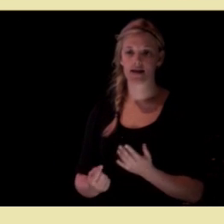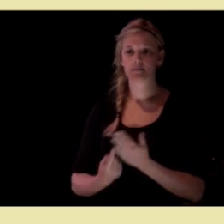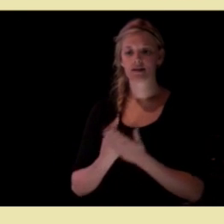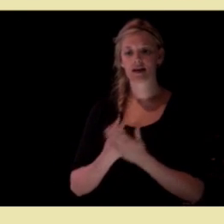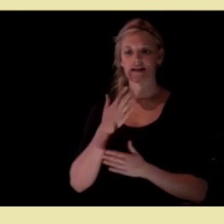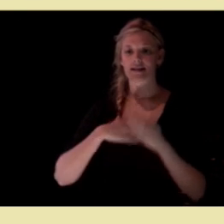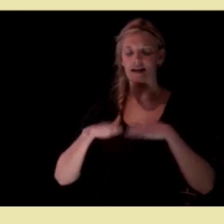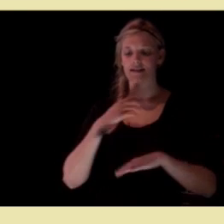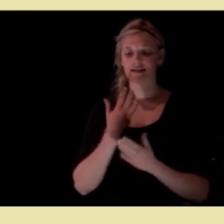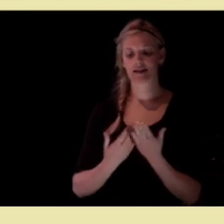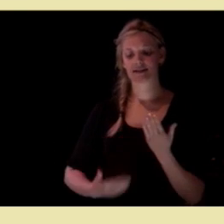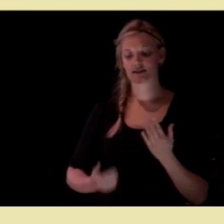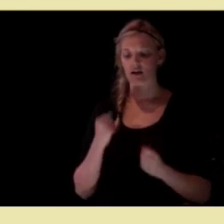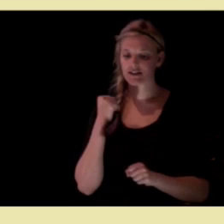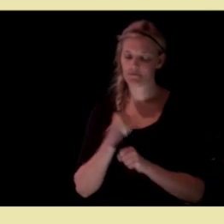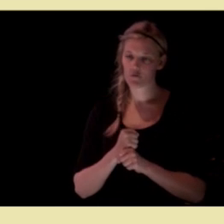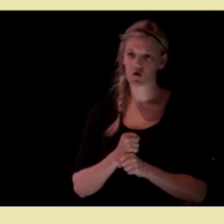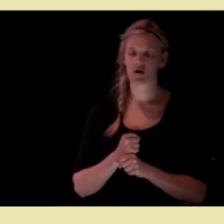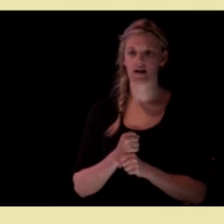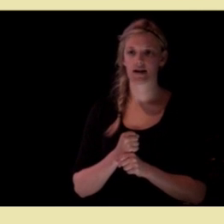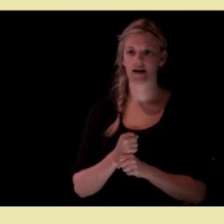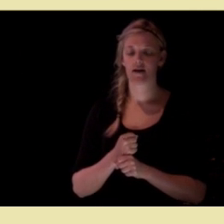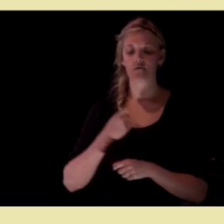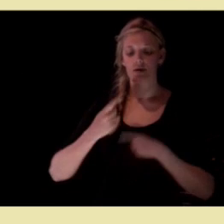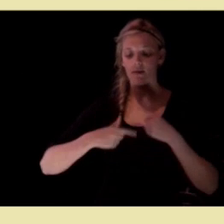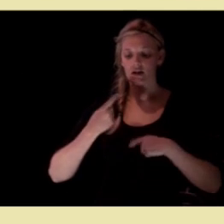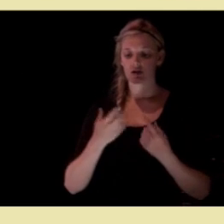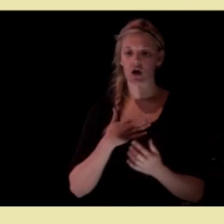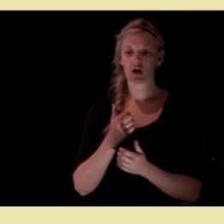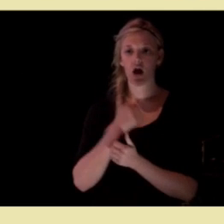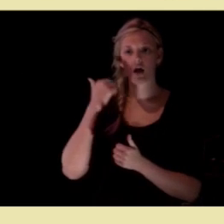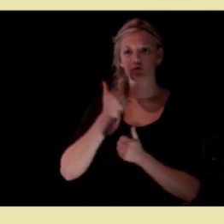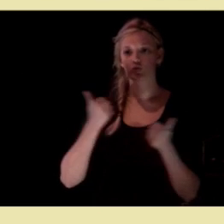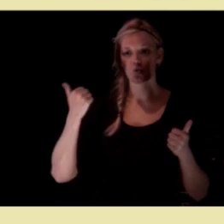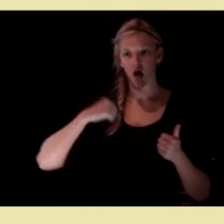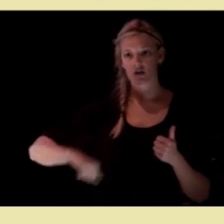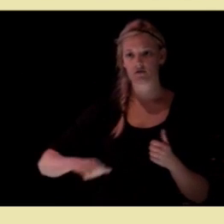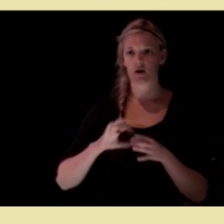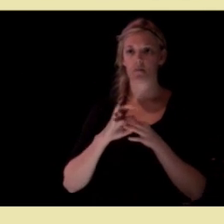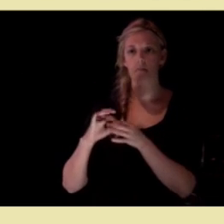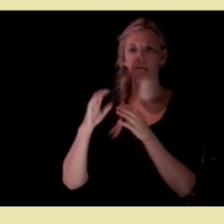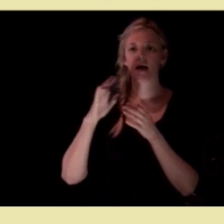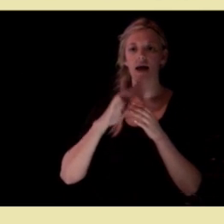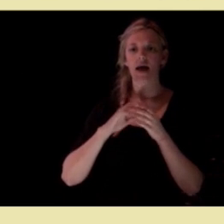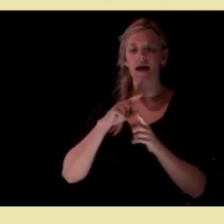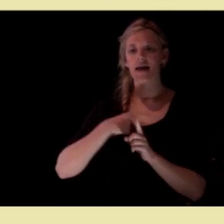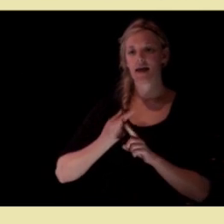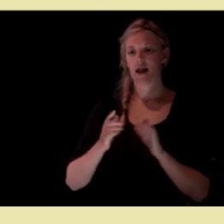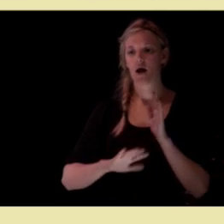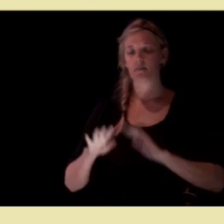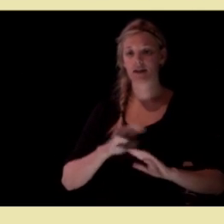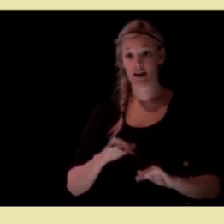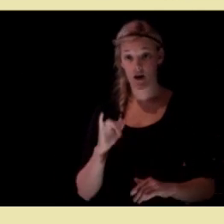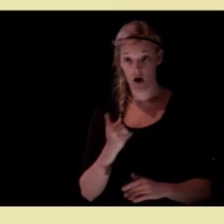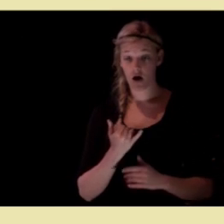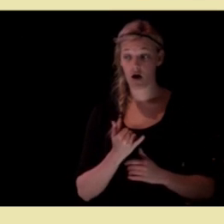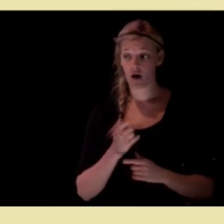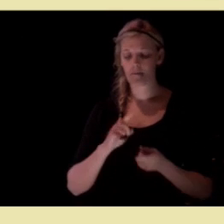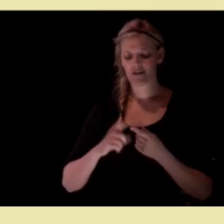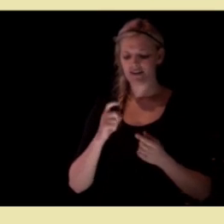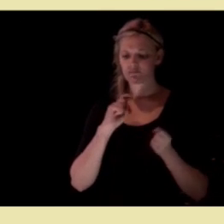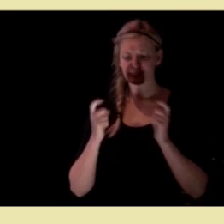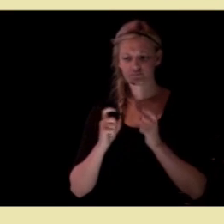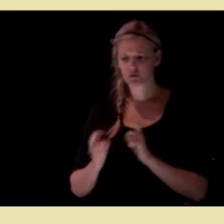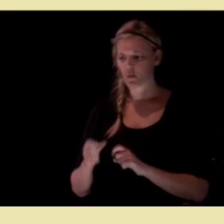Spesialisthelsetjenesten skal selvsagt fortsatt ha et stort og betydelig ansvar innenfor rehabilitering. Men det vi diskuterer er om